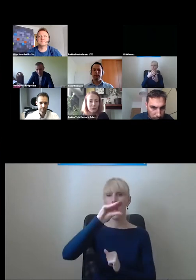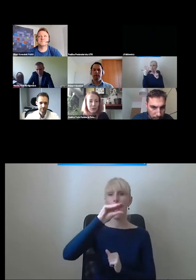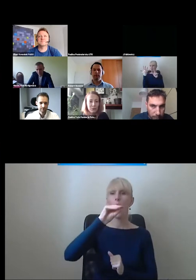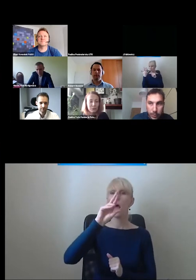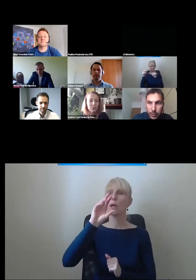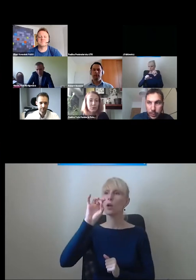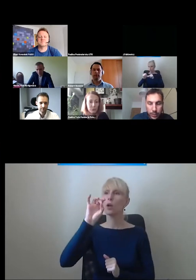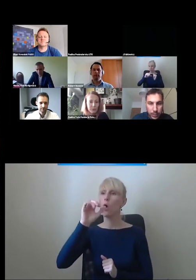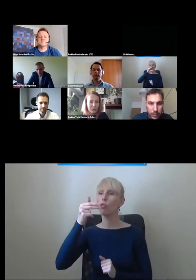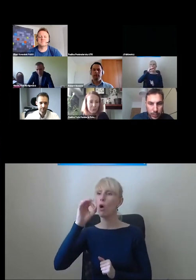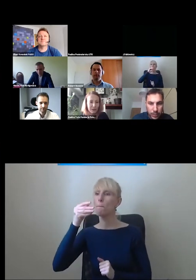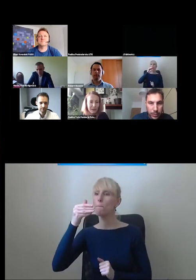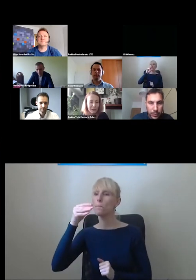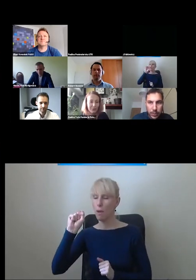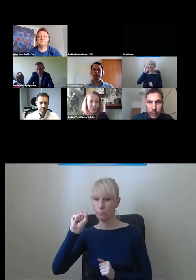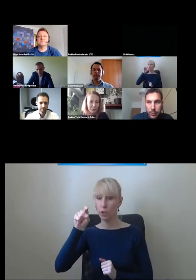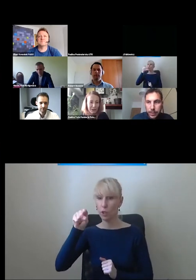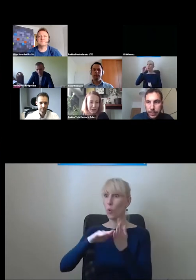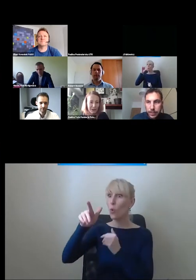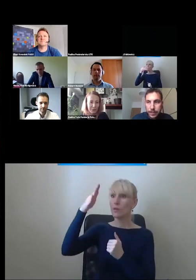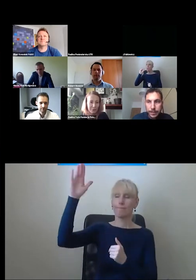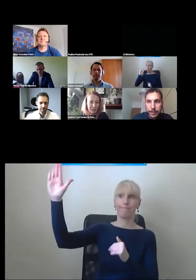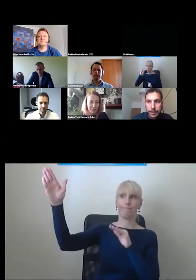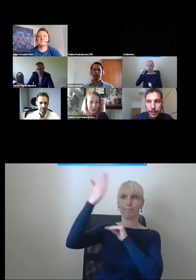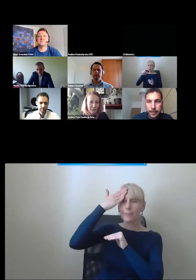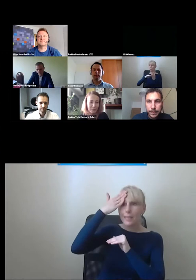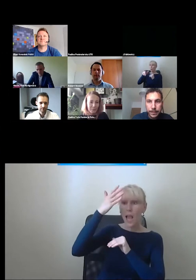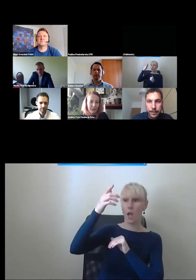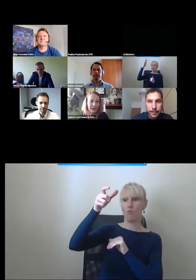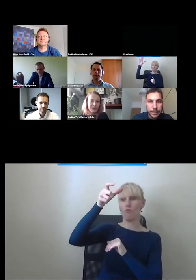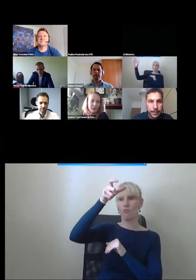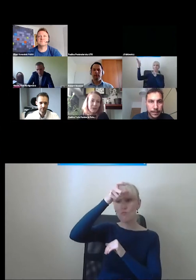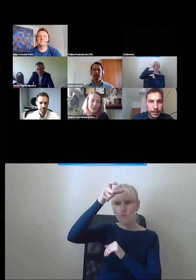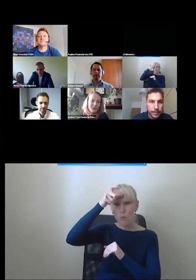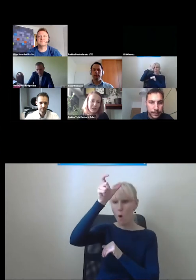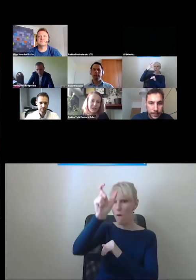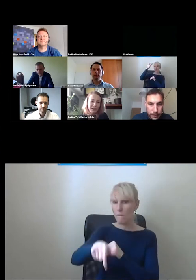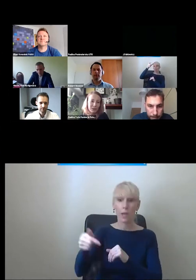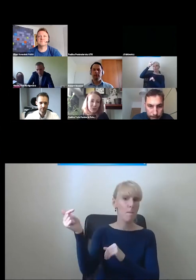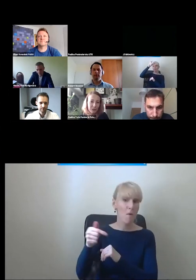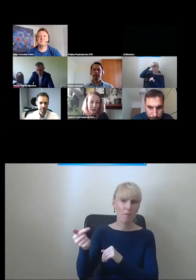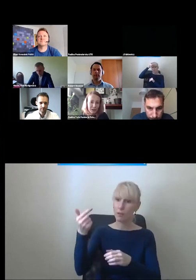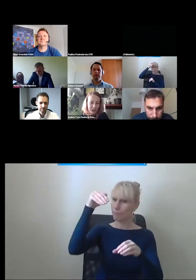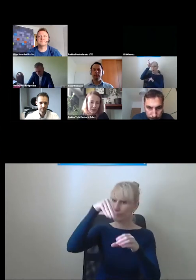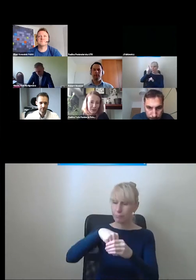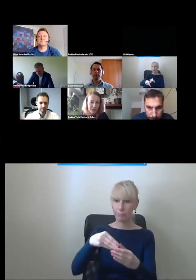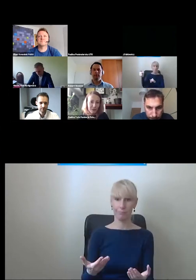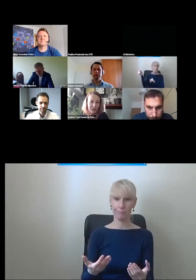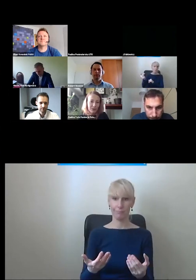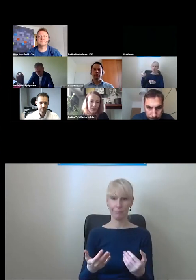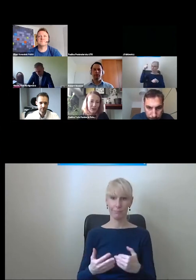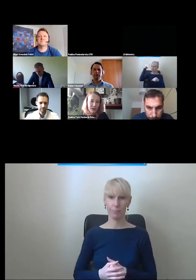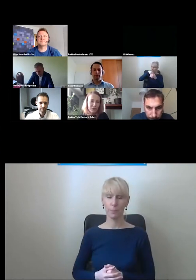który mówi o tym, że są ludzie w naszych budynkach i w naszych przestrzeniach, które projektujemy. I mniej więcej trochę tak to wygląda często,